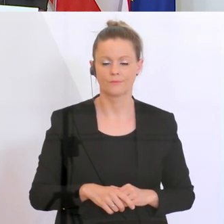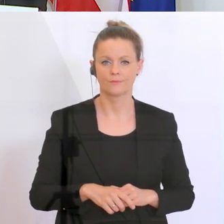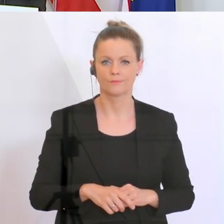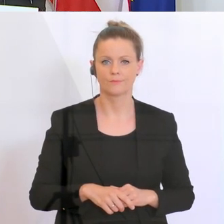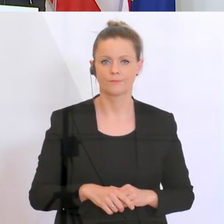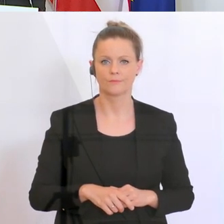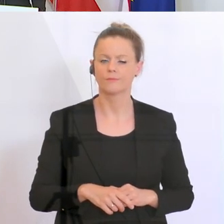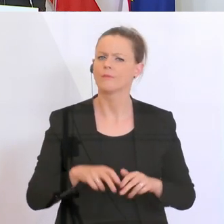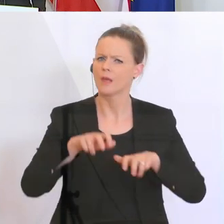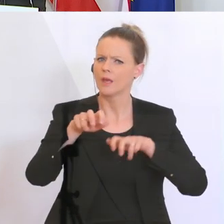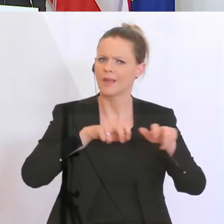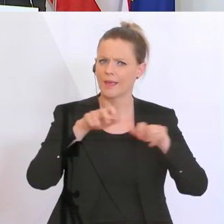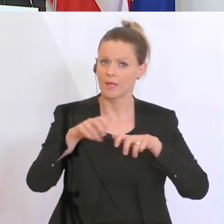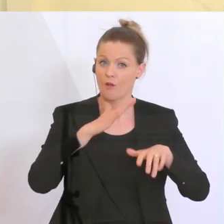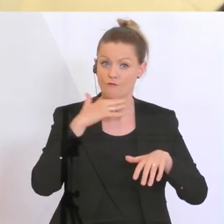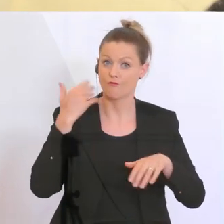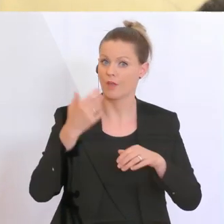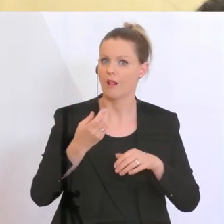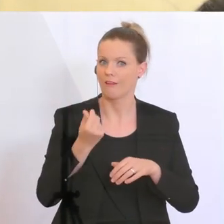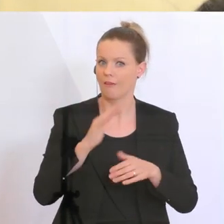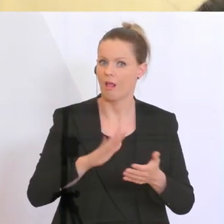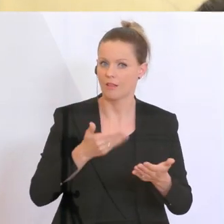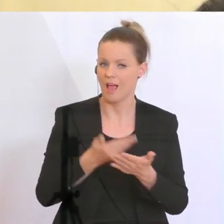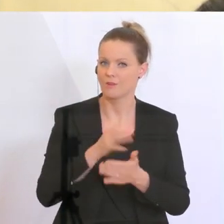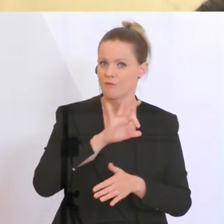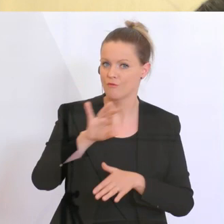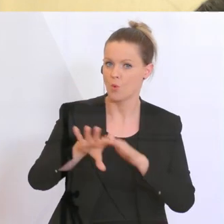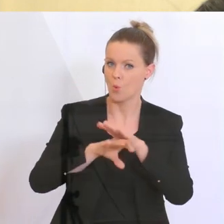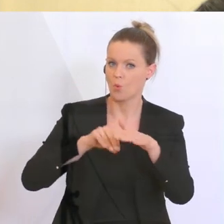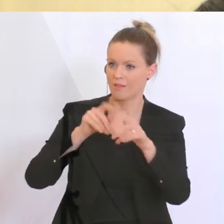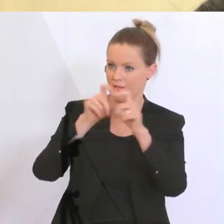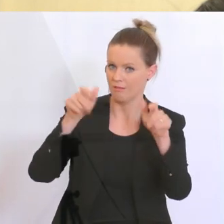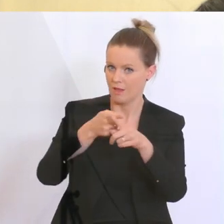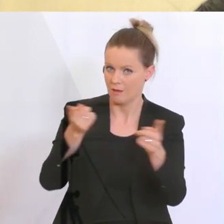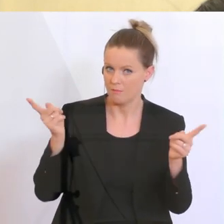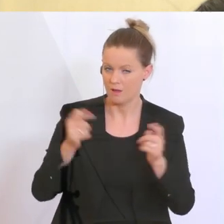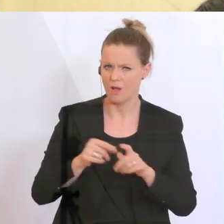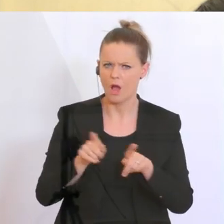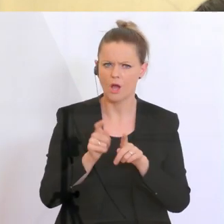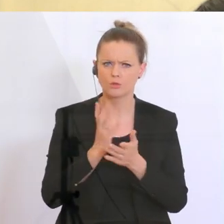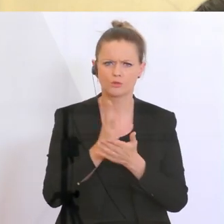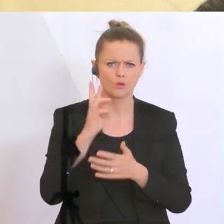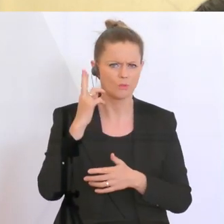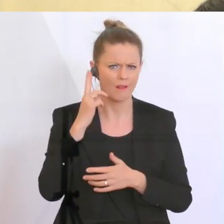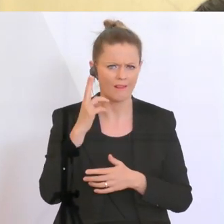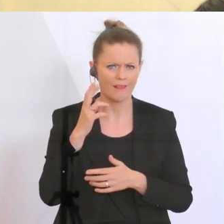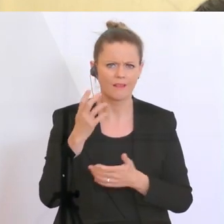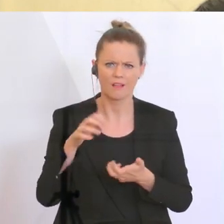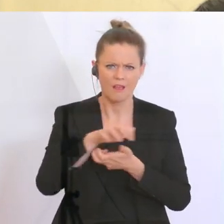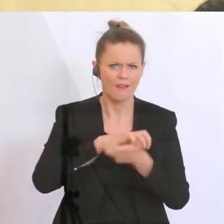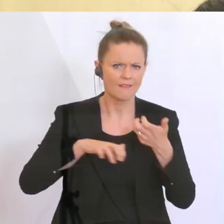Jetzt stellt ja die Regierung jede Menge Geld zur Verfügung für Unternehmer. Haben Sie sich schon Gedanken gemacht über diese Krisenfinanzierung, wo Ihr